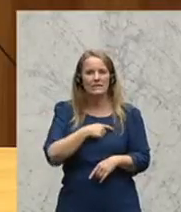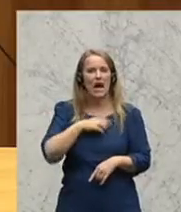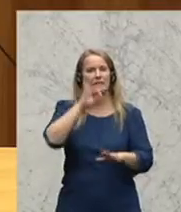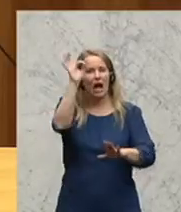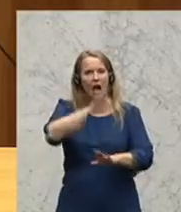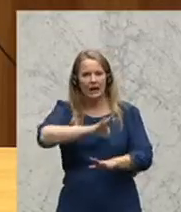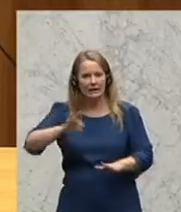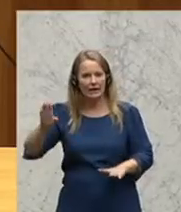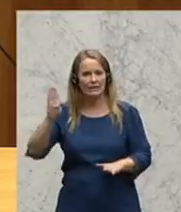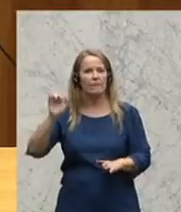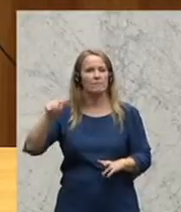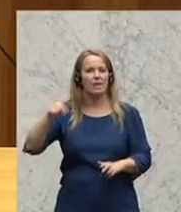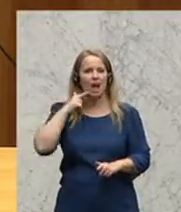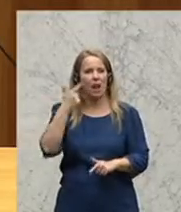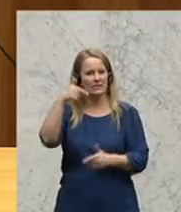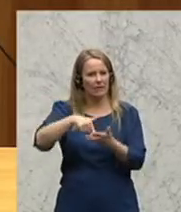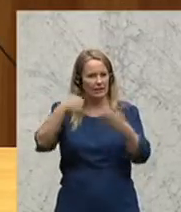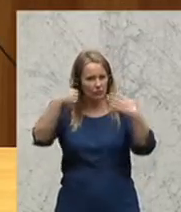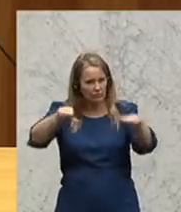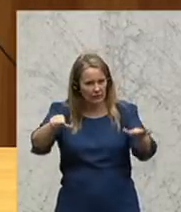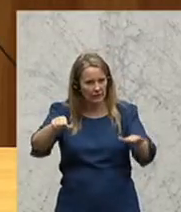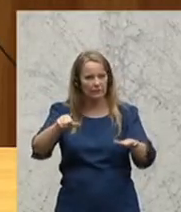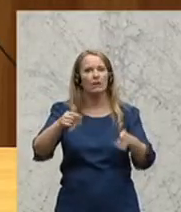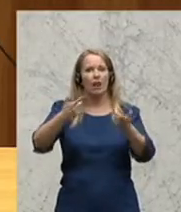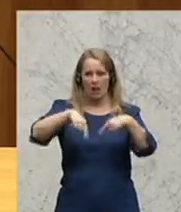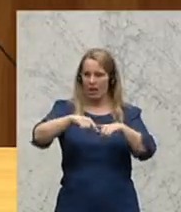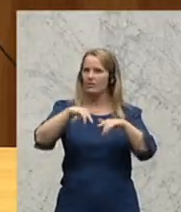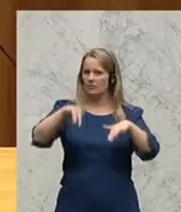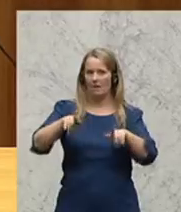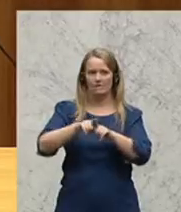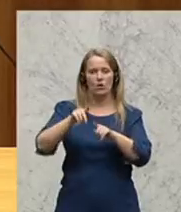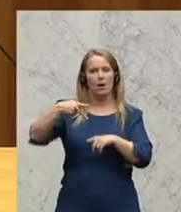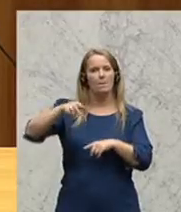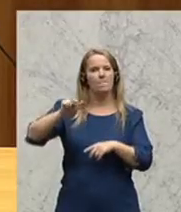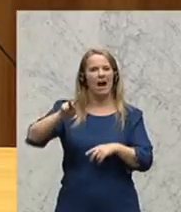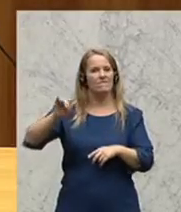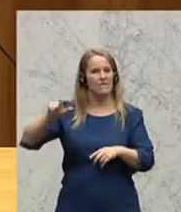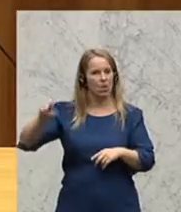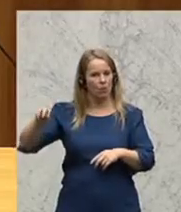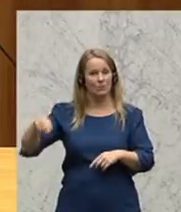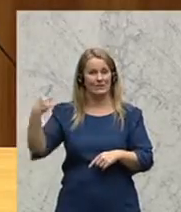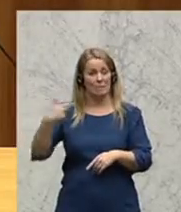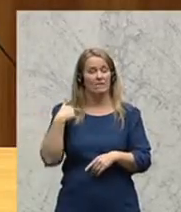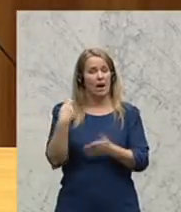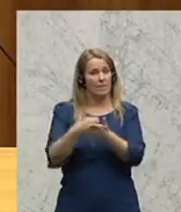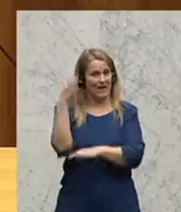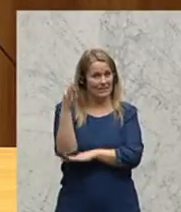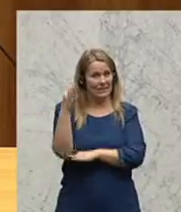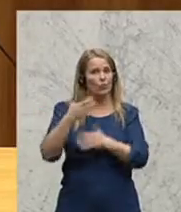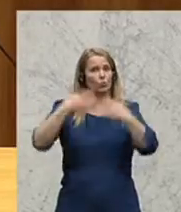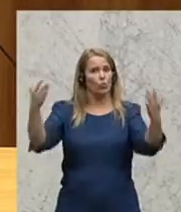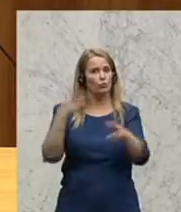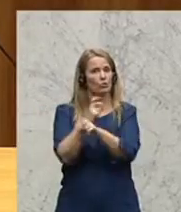Architekturpiannale 2016 ernannt für das Österreich-Pavillon, wo war auch Preisträgerin des Großen